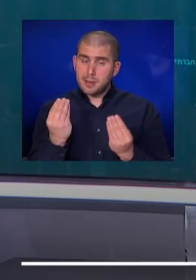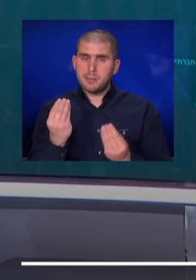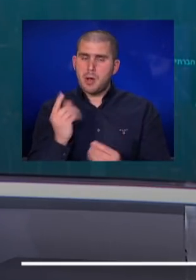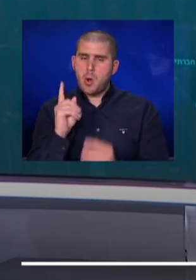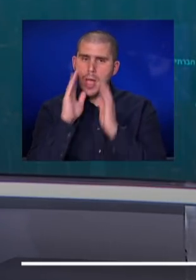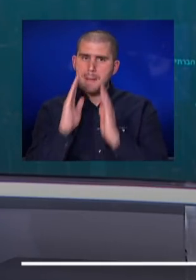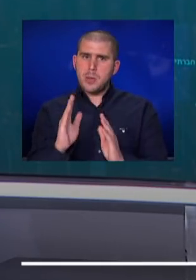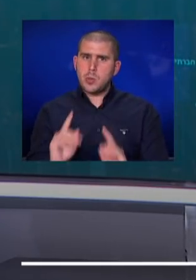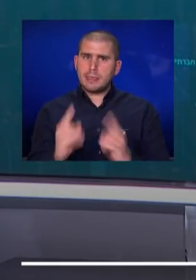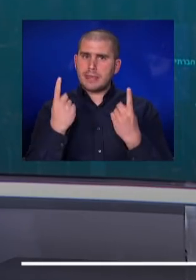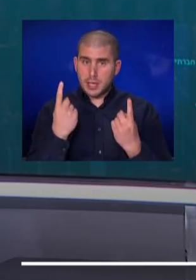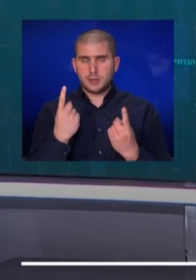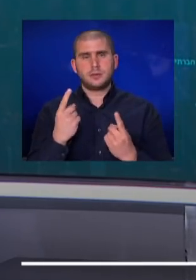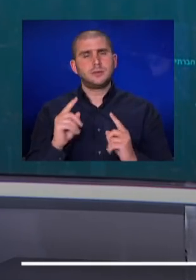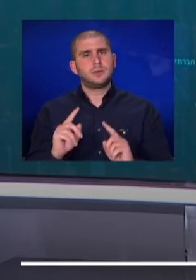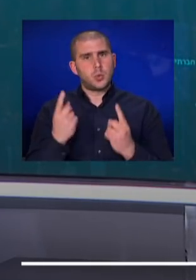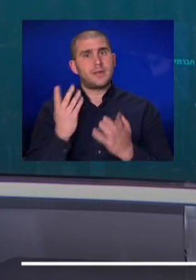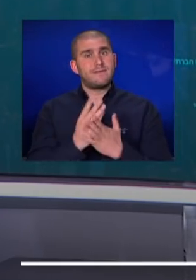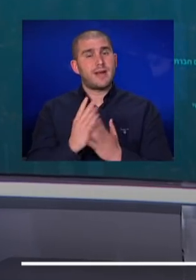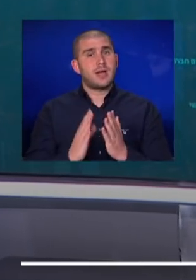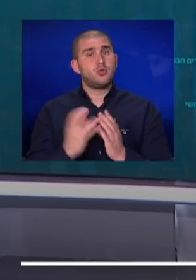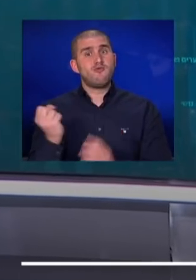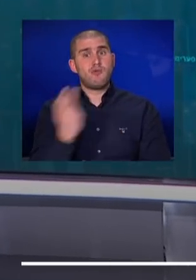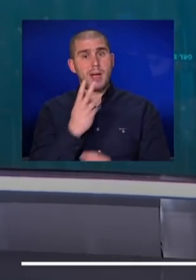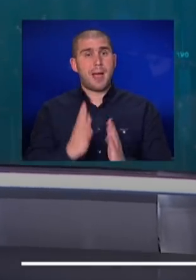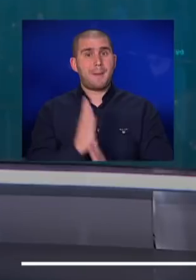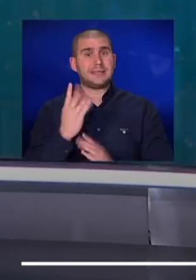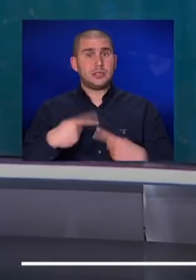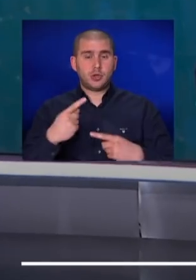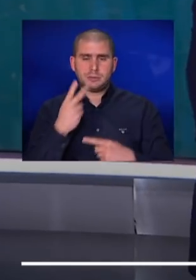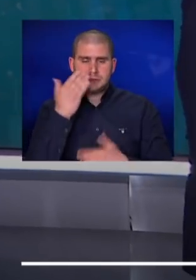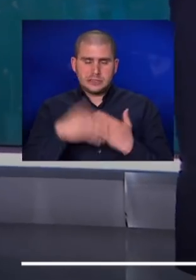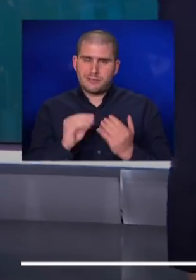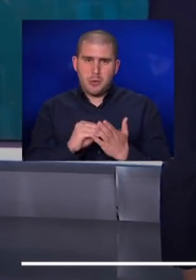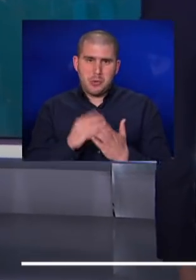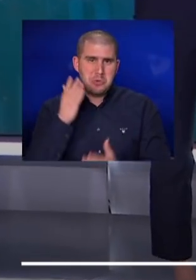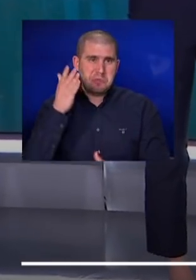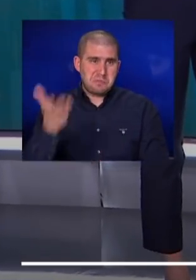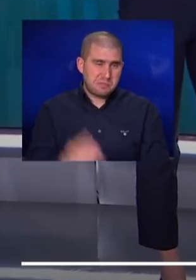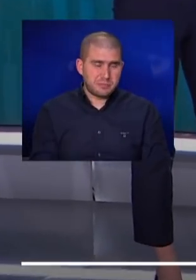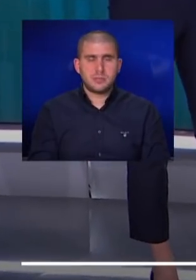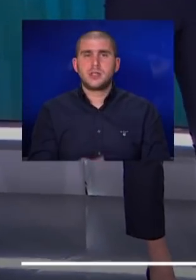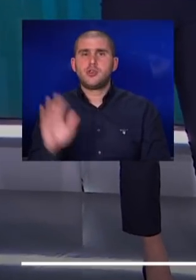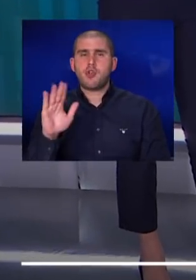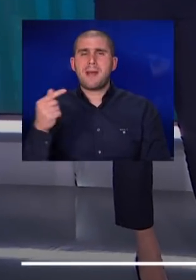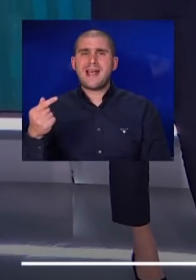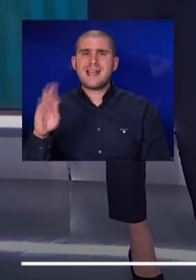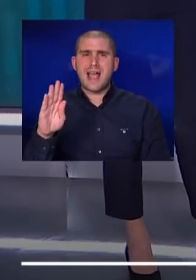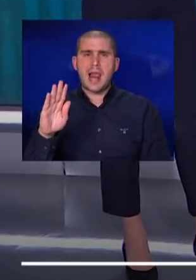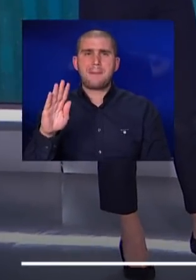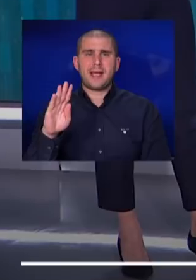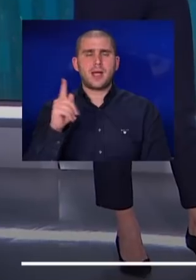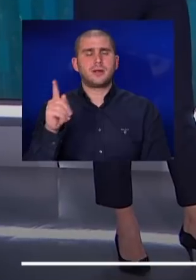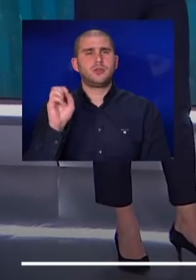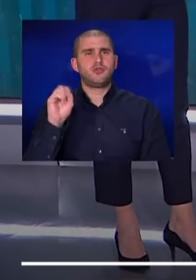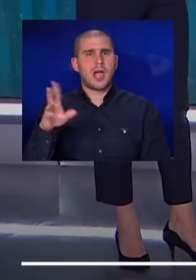האמינו שתפרוץ, ומתנהלת היום, זה היום ה-14, כשהסוף לא נראה באופק, נגיד שלום לגל ברגר, שליחנו ללוויב,